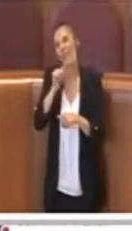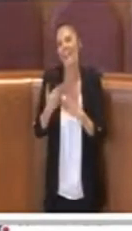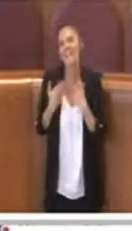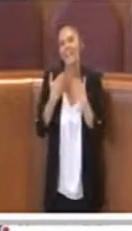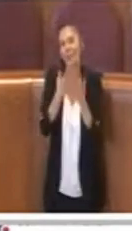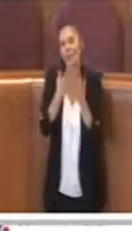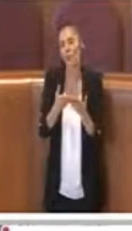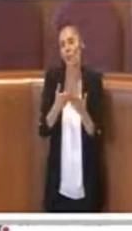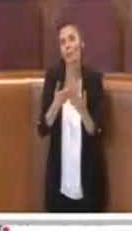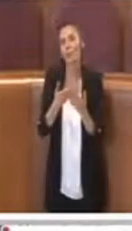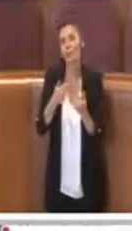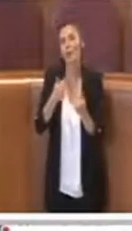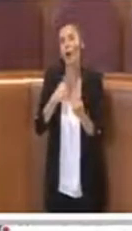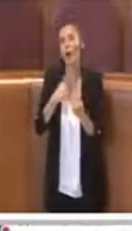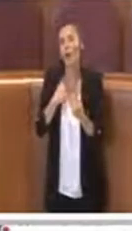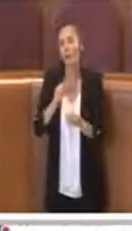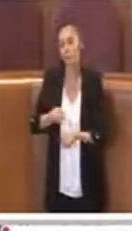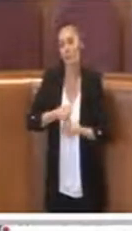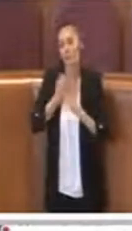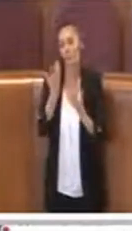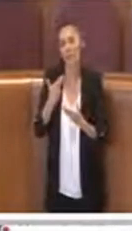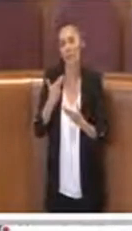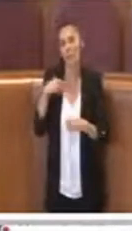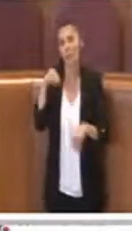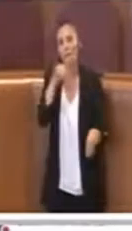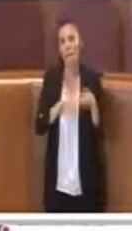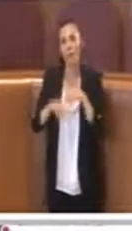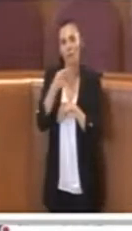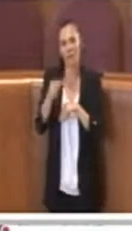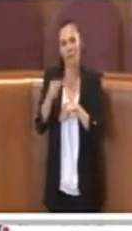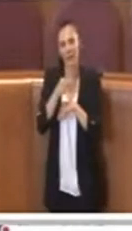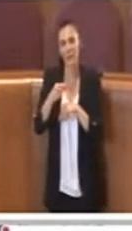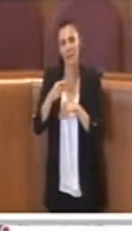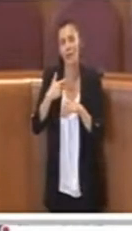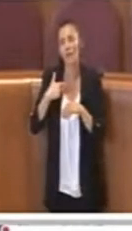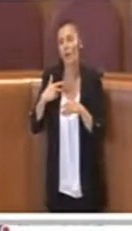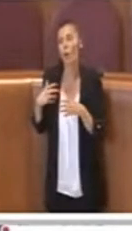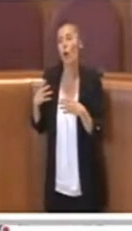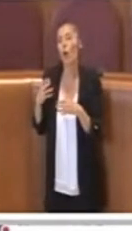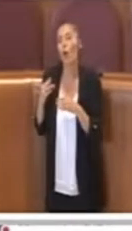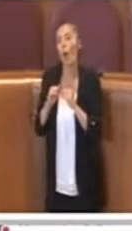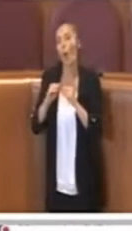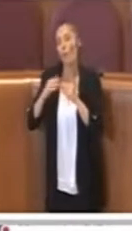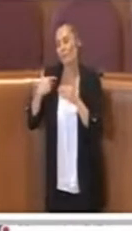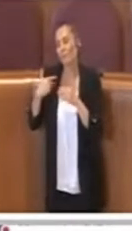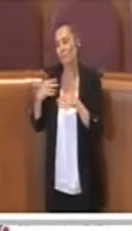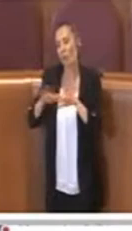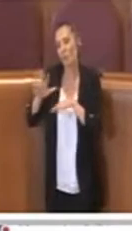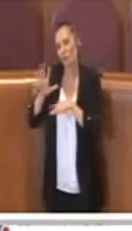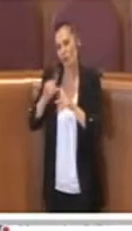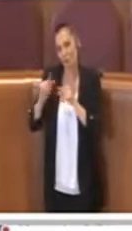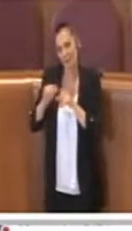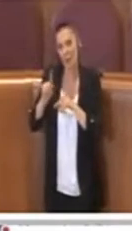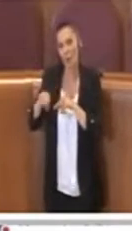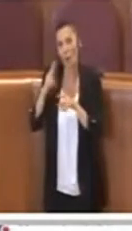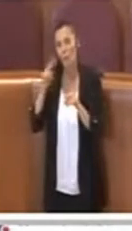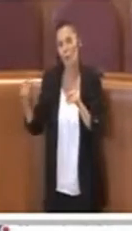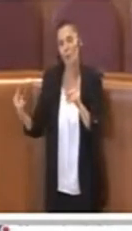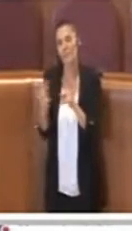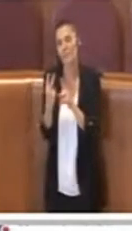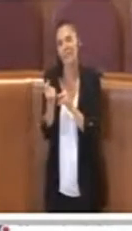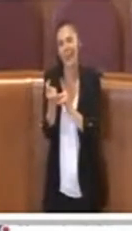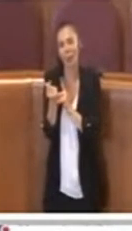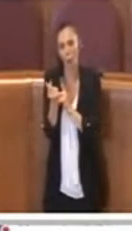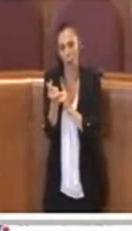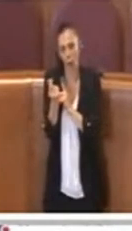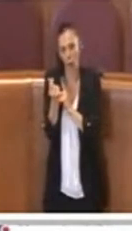ribadendo, ripeto, che invece il supporto vero alle associazioni anche dal punto di vista economico è già stato